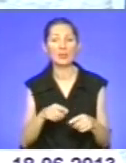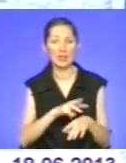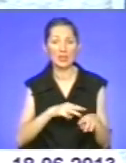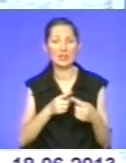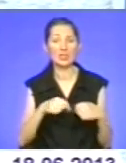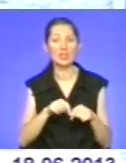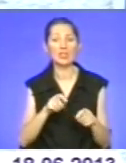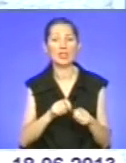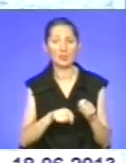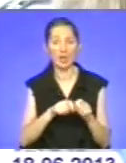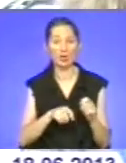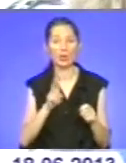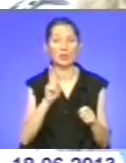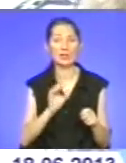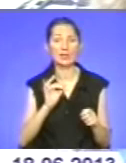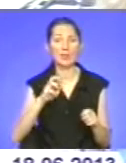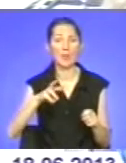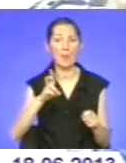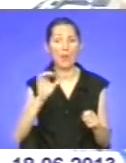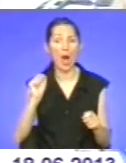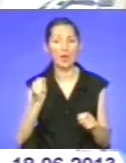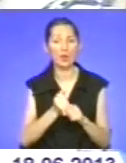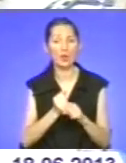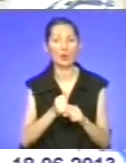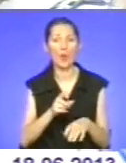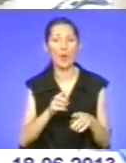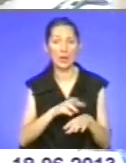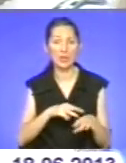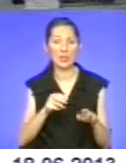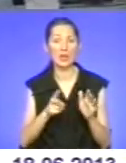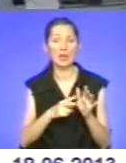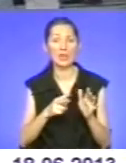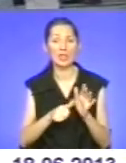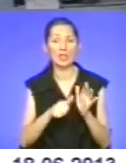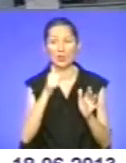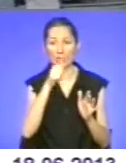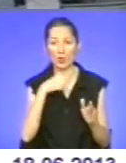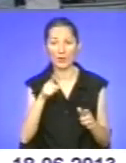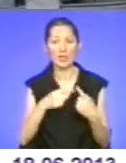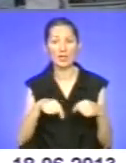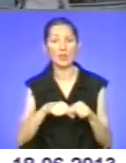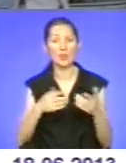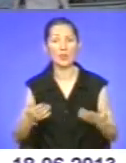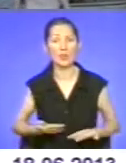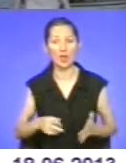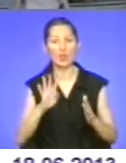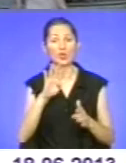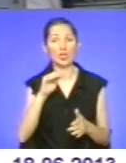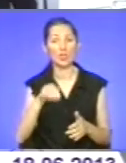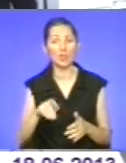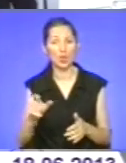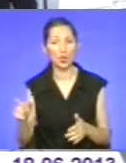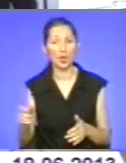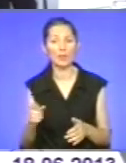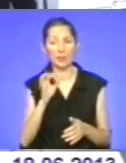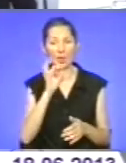Цимбала працює в правоохоронних органах 6 років. На її дільниці проживають 4 тисячі бережанців. Зізнається, що забезпечувати